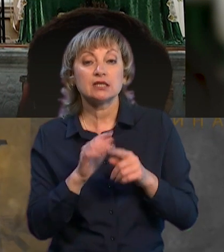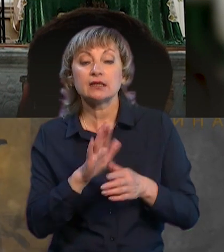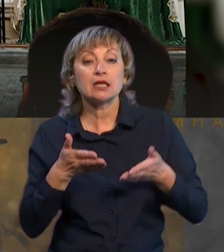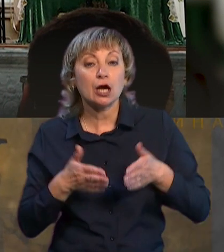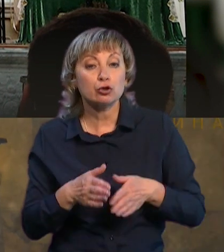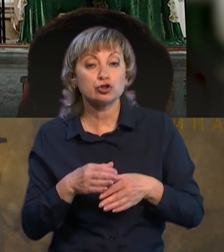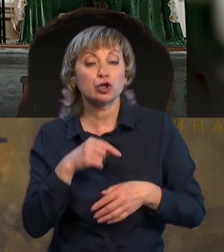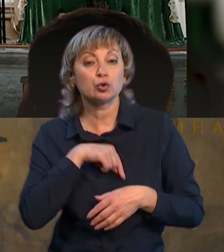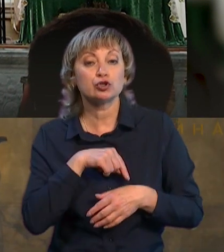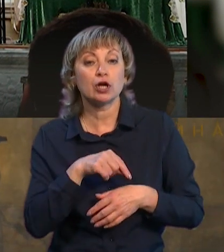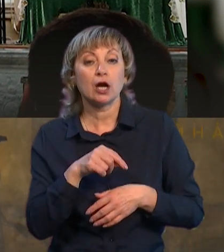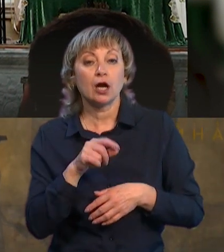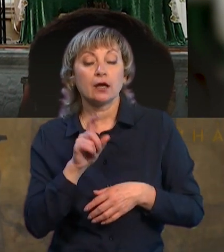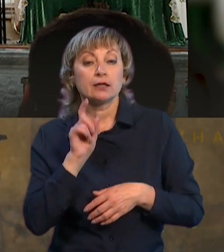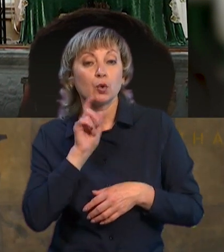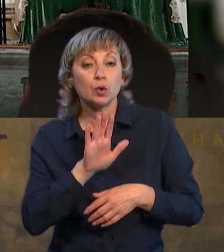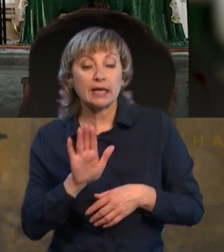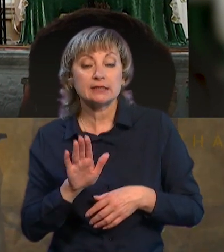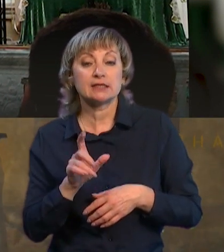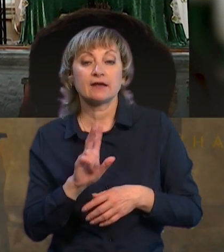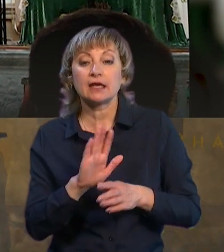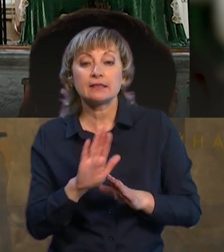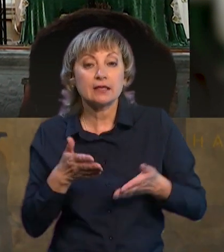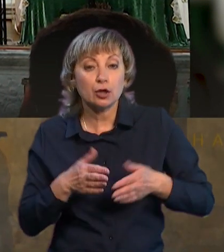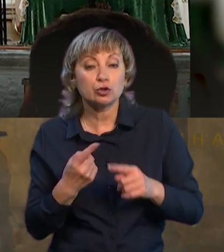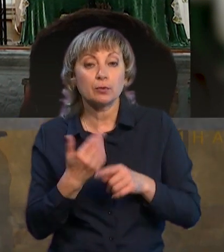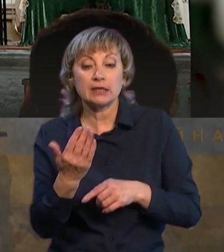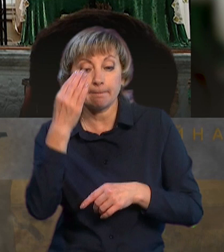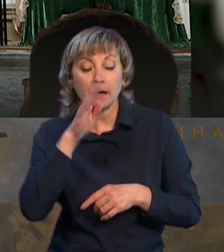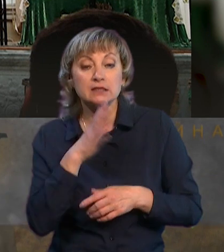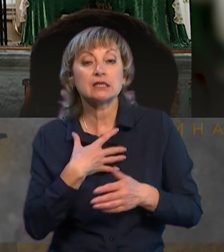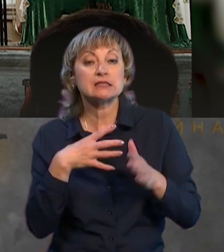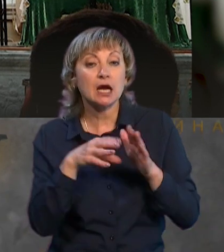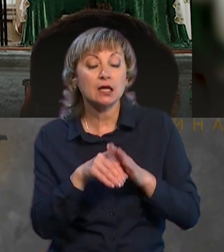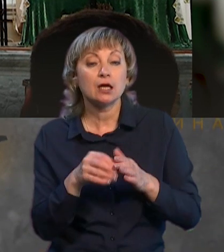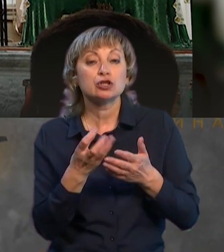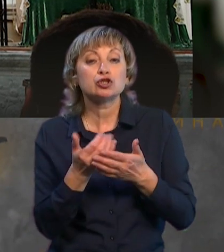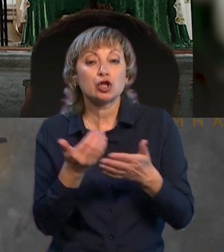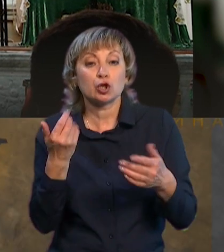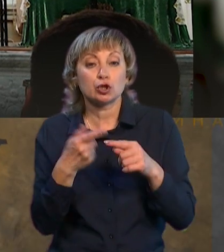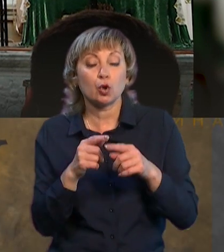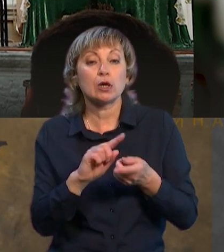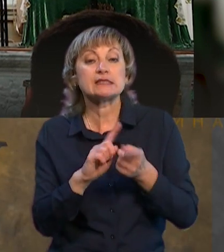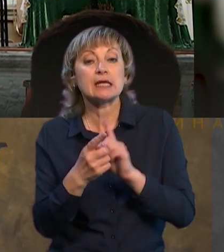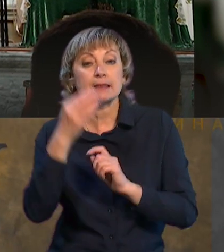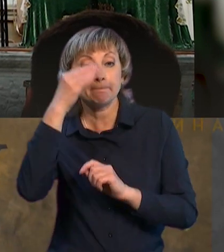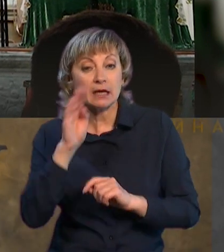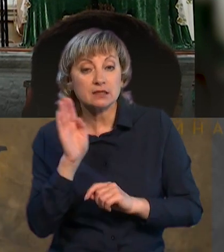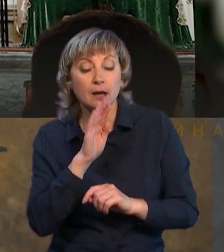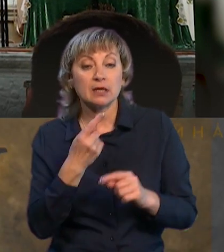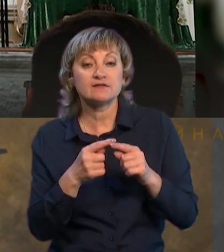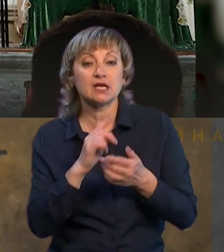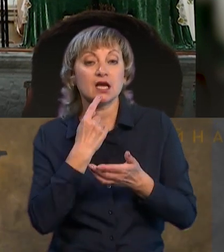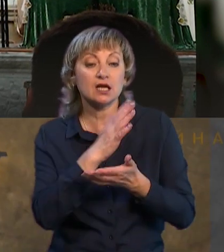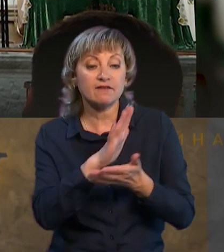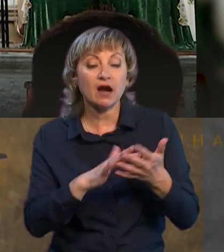українців, ненароджених українців, які не народяться, тому що їхні батьки загинули ще до того, як стали батьками в цій кривавій